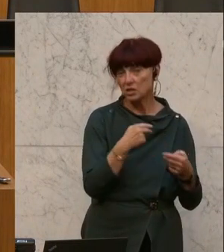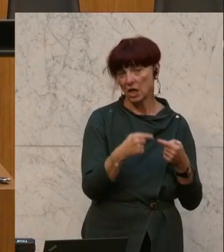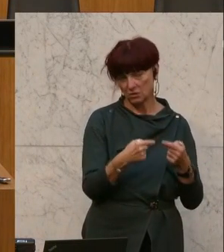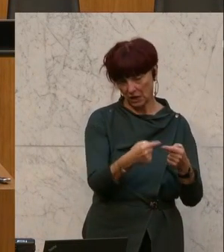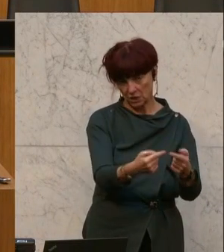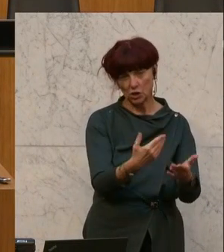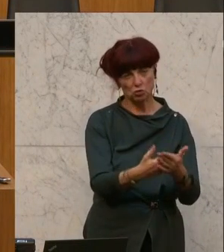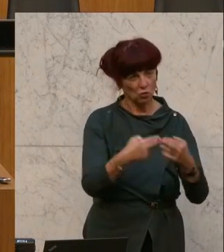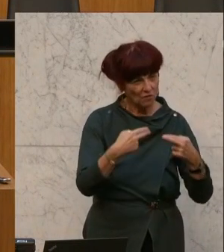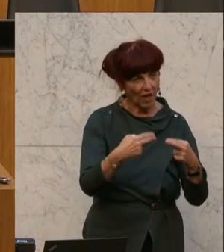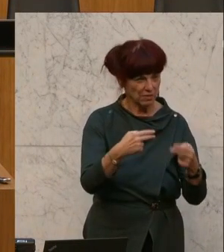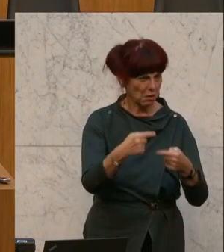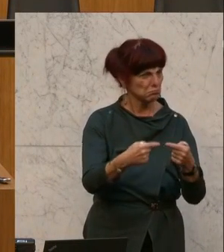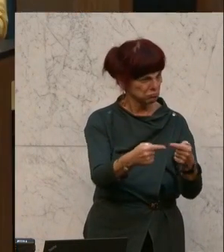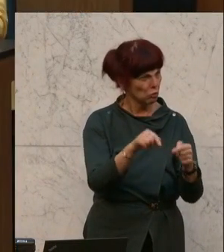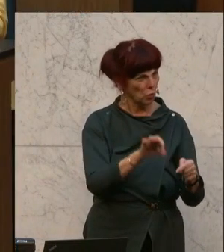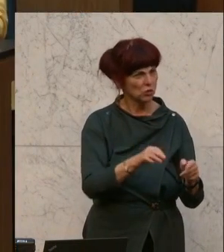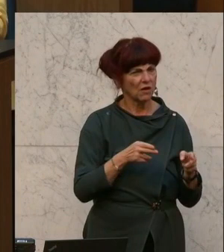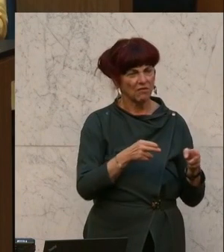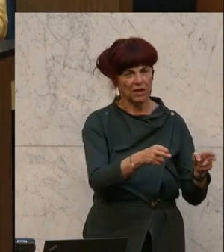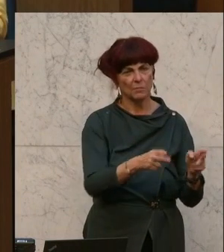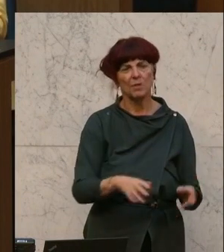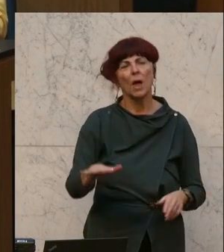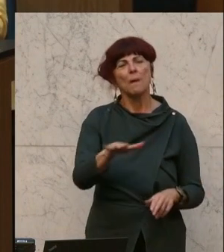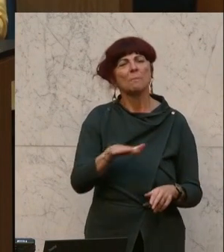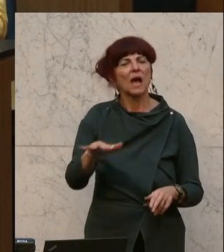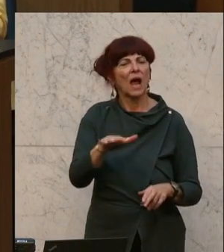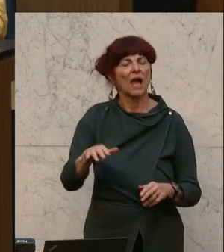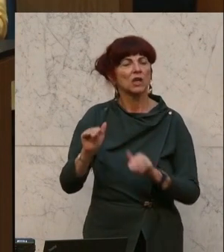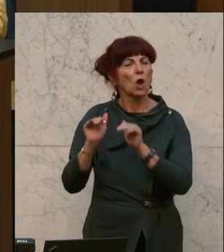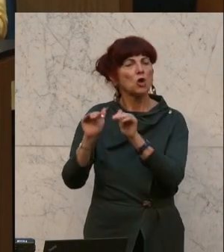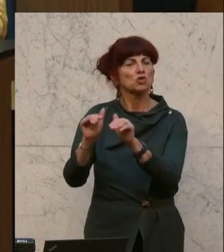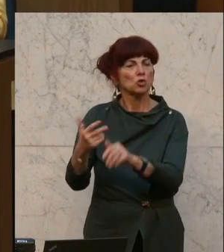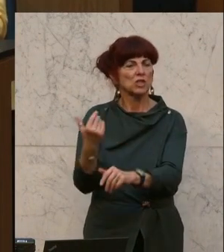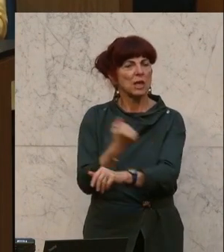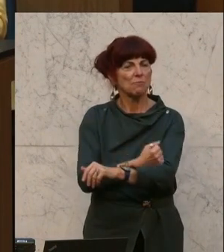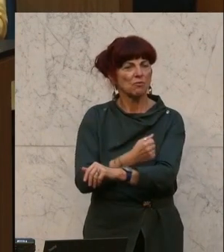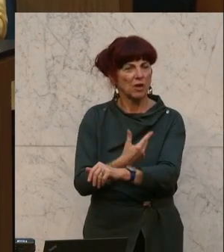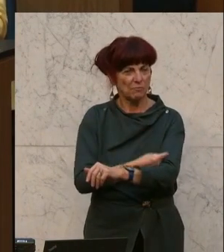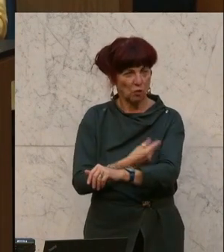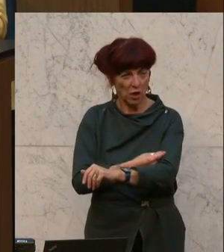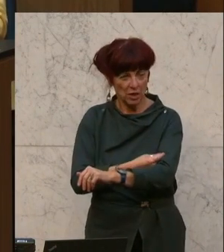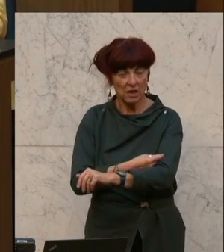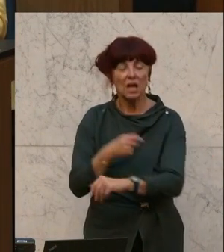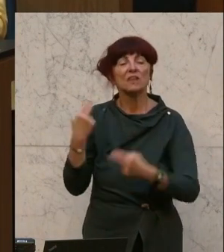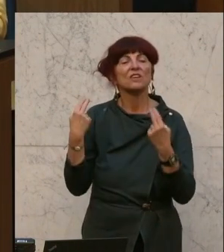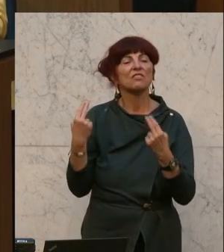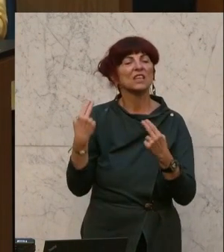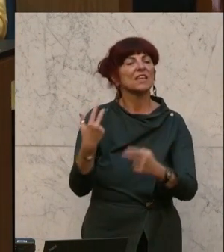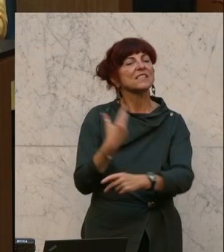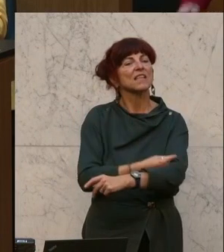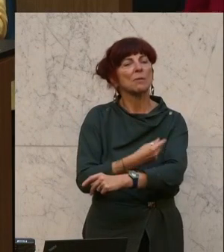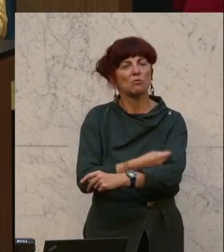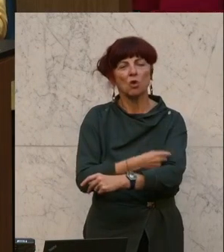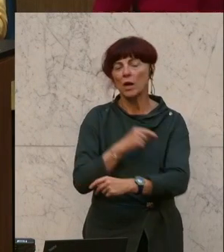Und da sind wir, glaube ich, auf einem guten Weg. Bereich Schutzimpfungen, auch ein Thema der Vorsorge der Prävention. Die wichtigsten Impfungen werden in Österreich